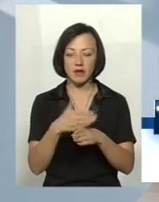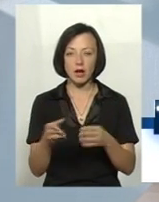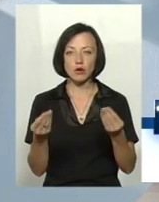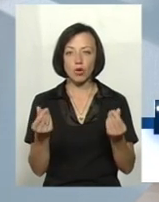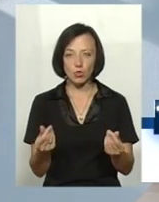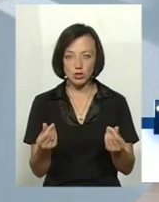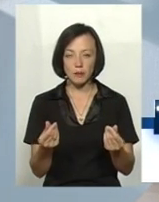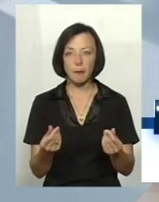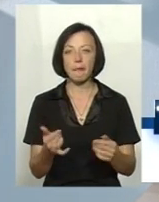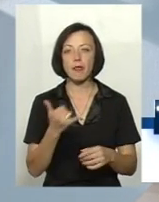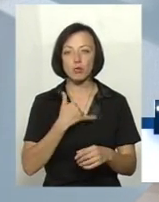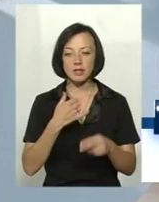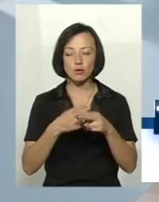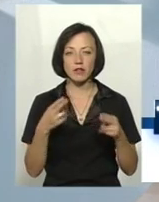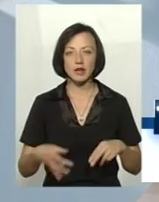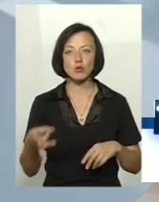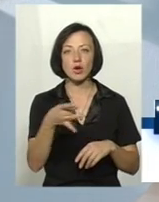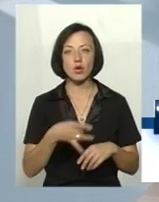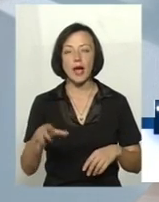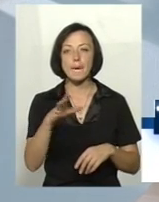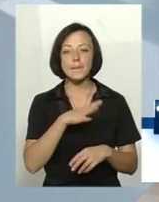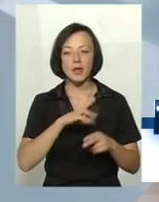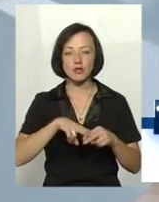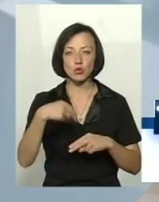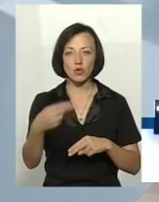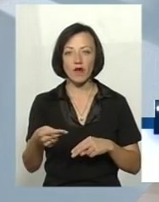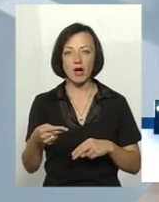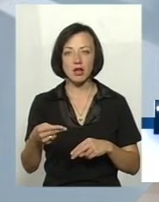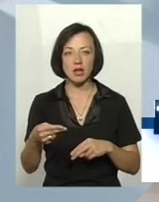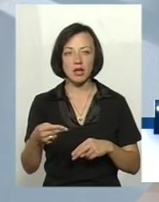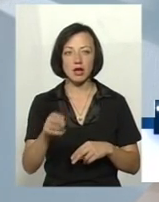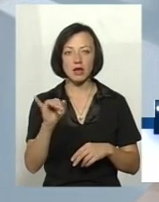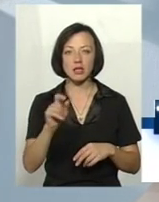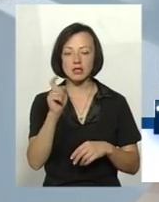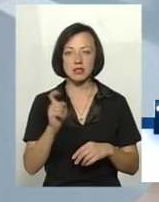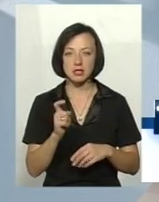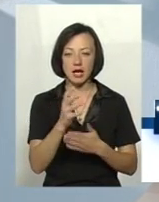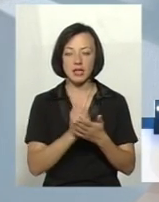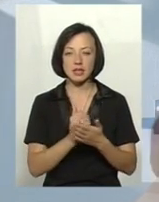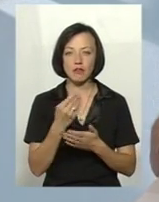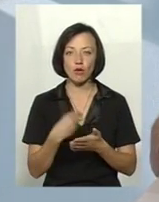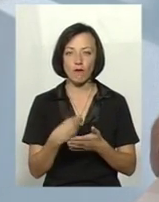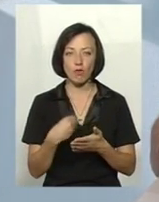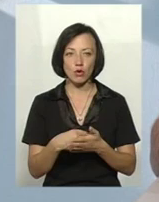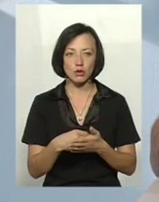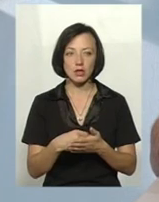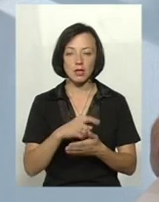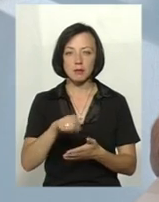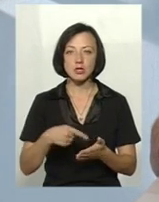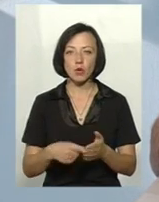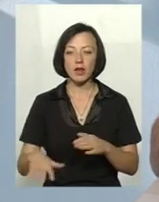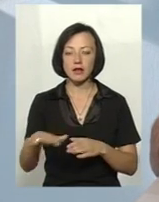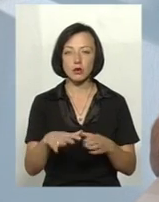кошти. Безпосередньо в нас в Донецькому районі відшкодування пройшло із резервного фонду міської